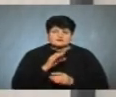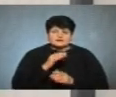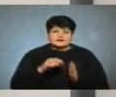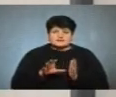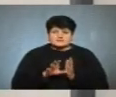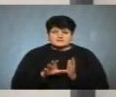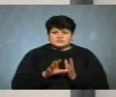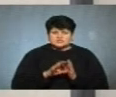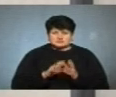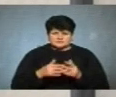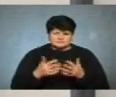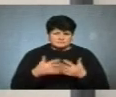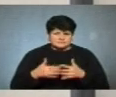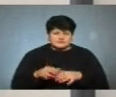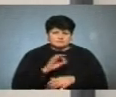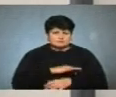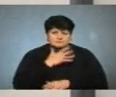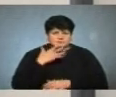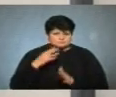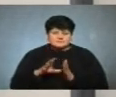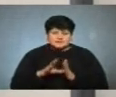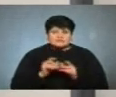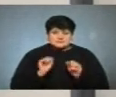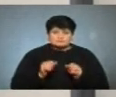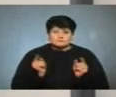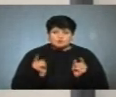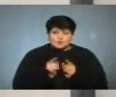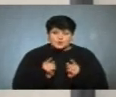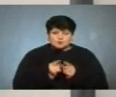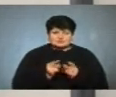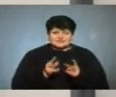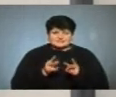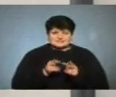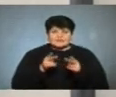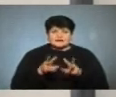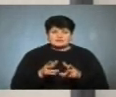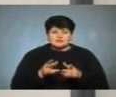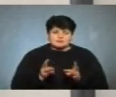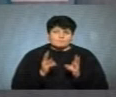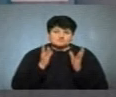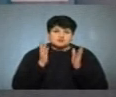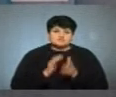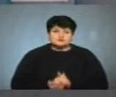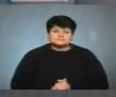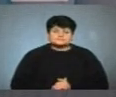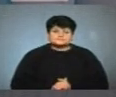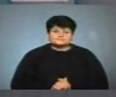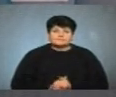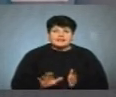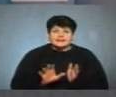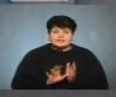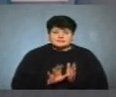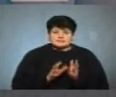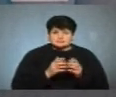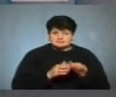кількість електроенергії, це може спричинити коротке замикання і як наслідок пожежу. Тобто електричні